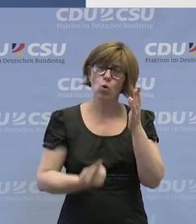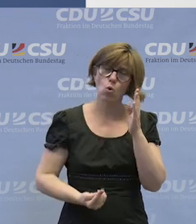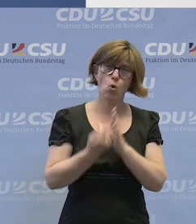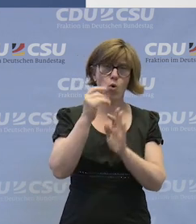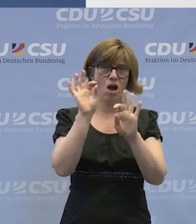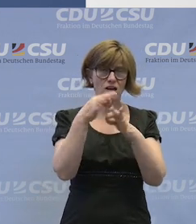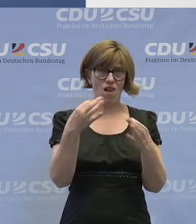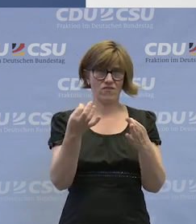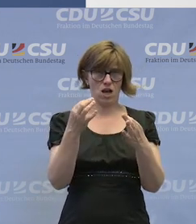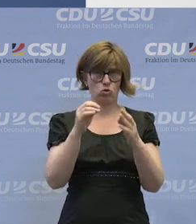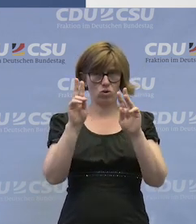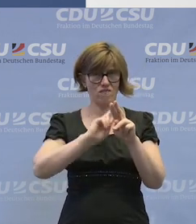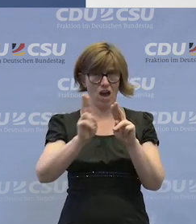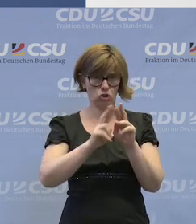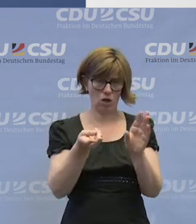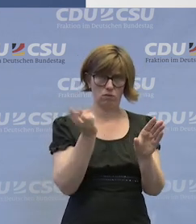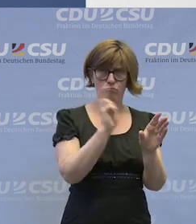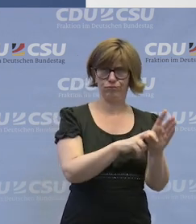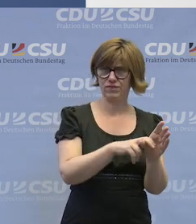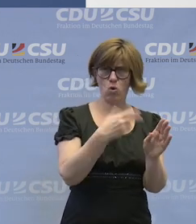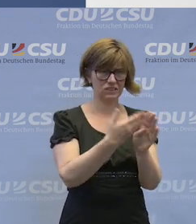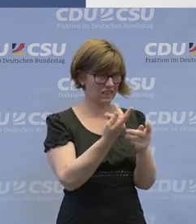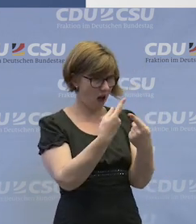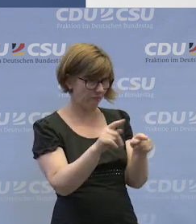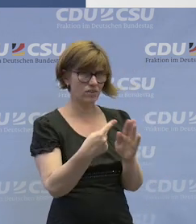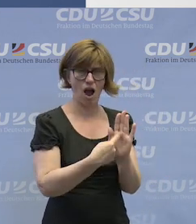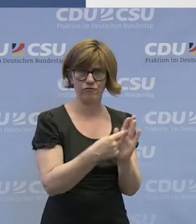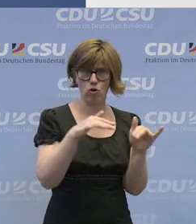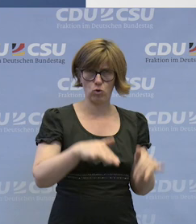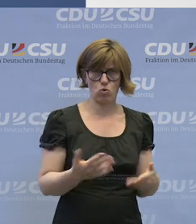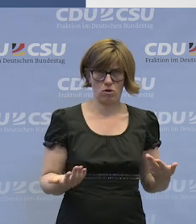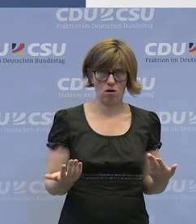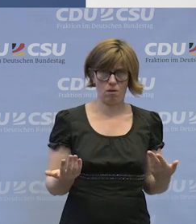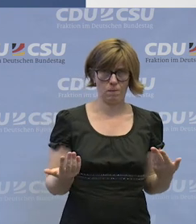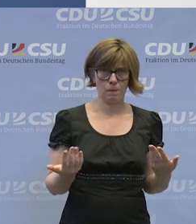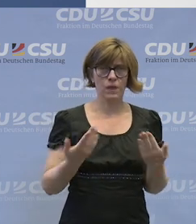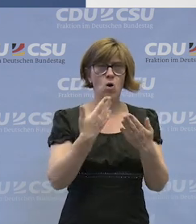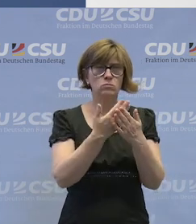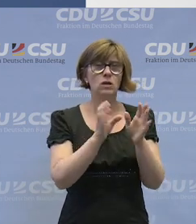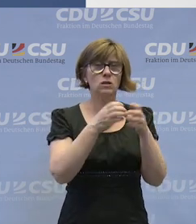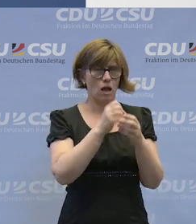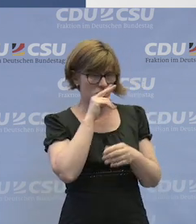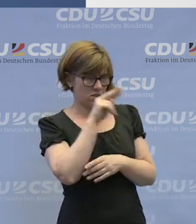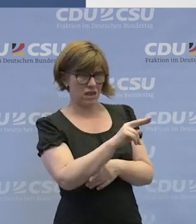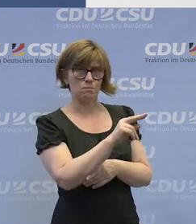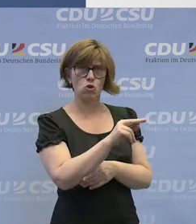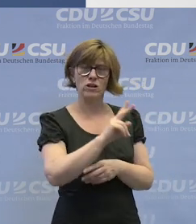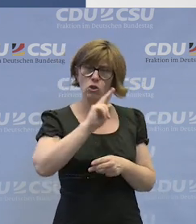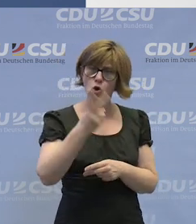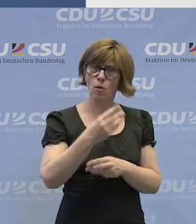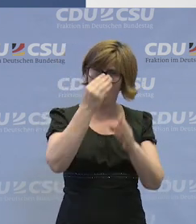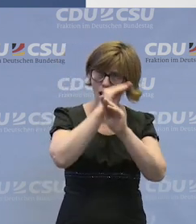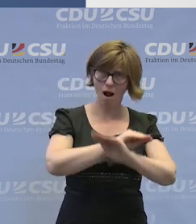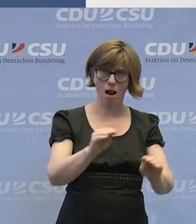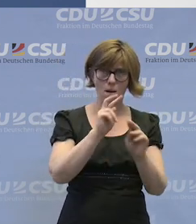Qualifikation in die Werkstätten kommt, also auch hier wieder ganz andere Anforderungen sich stellen, auch die sind zu sehen, also nochmal auch